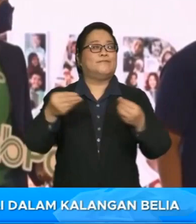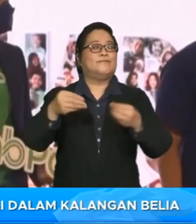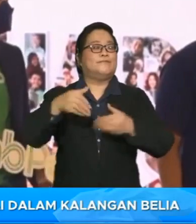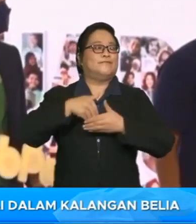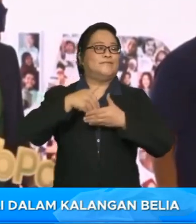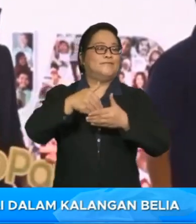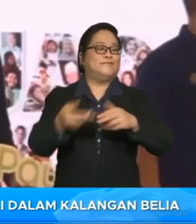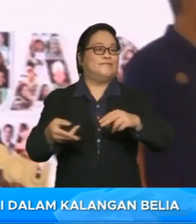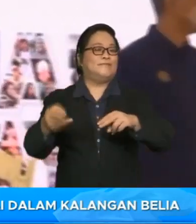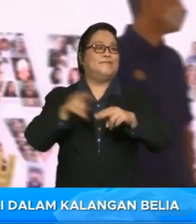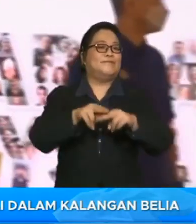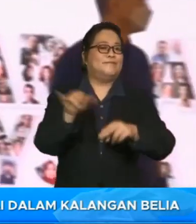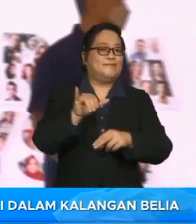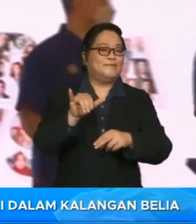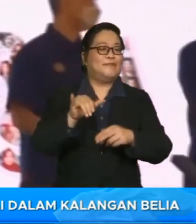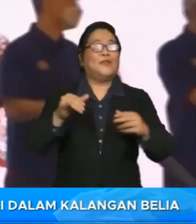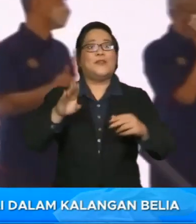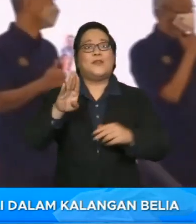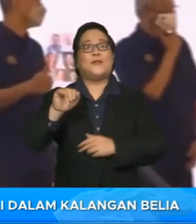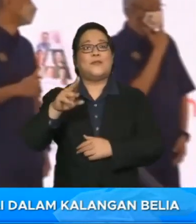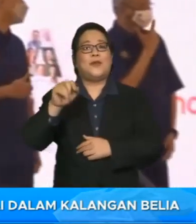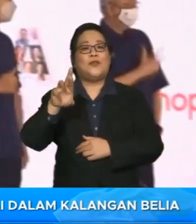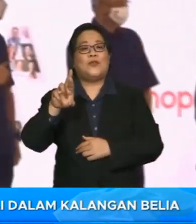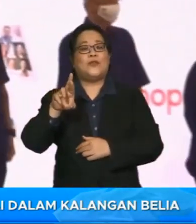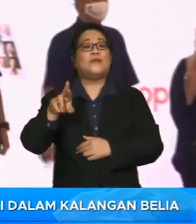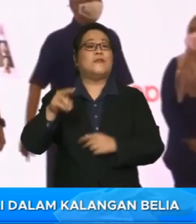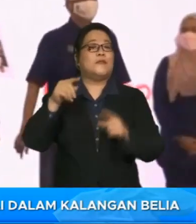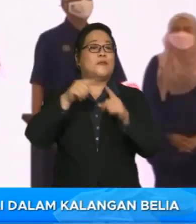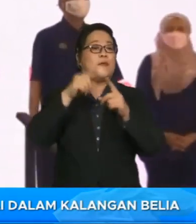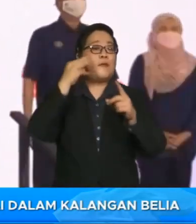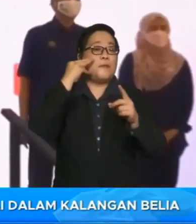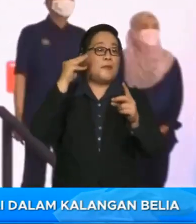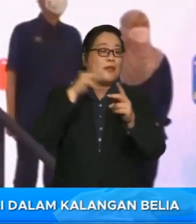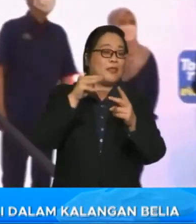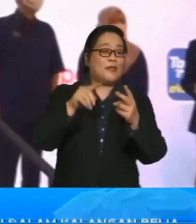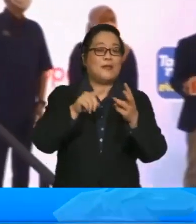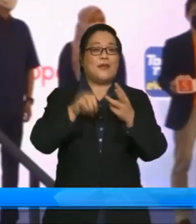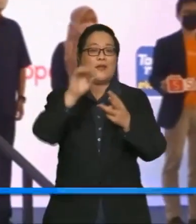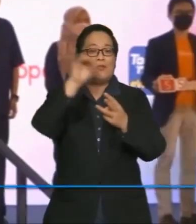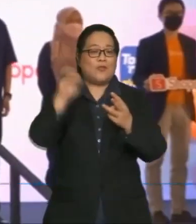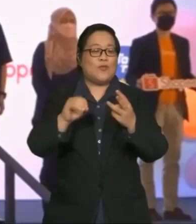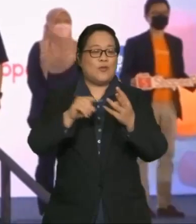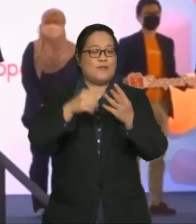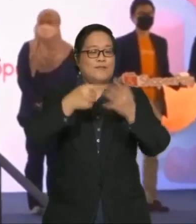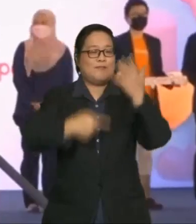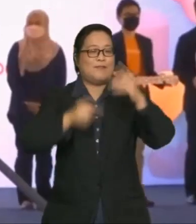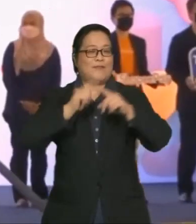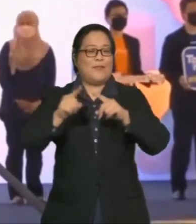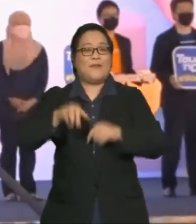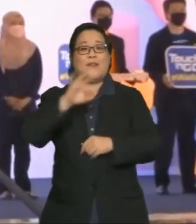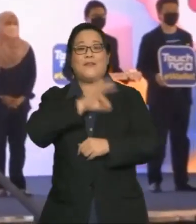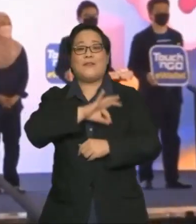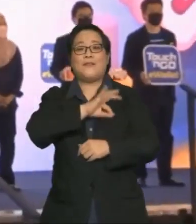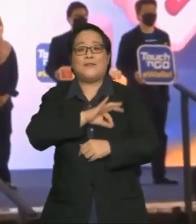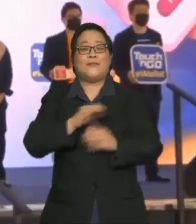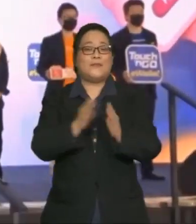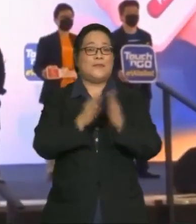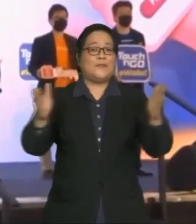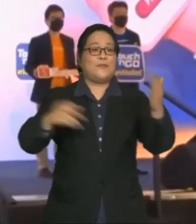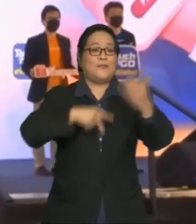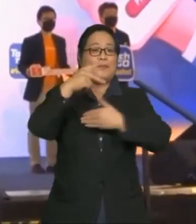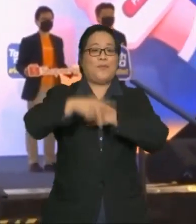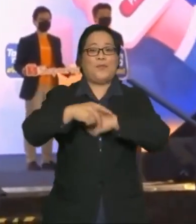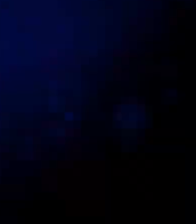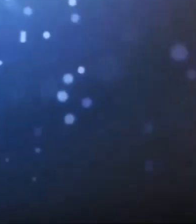insentif tambahan dalam bentuk baucer, mata terkumpul, diskaun dan beberapa manfaat sepanjang timpul program ini.